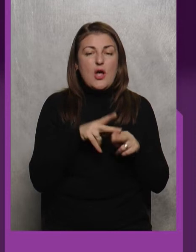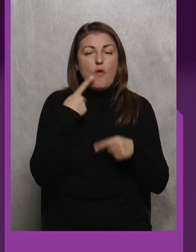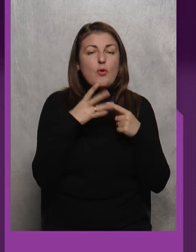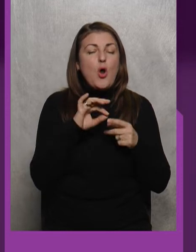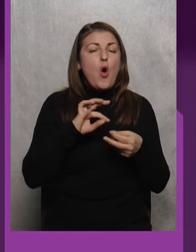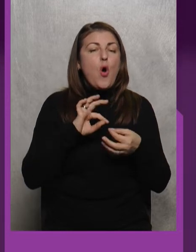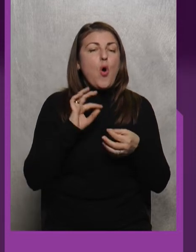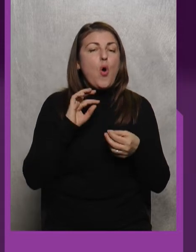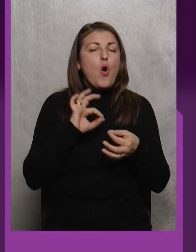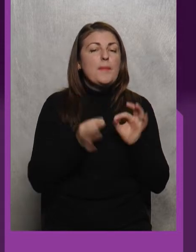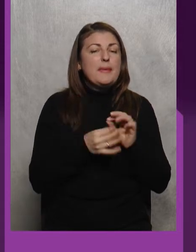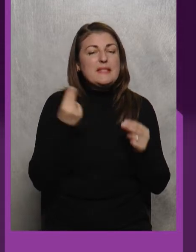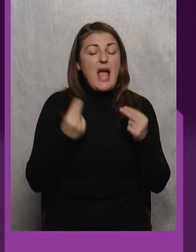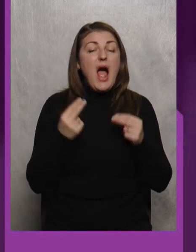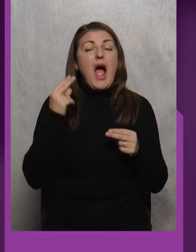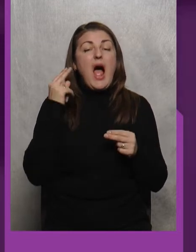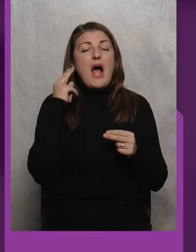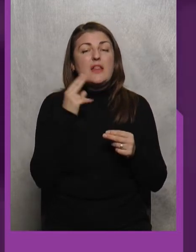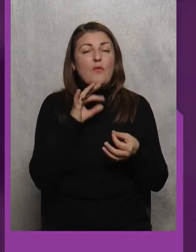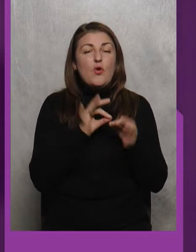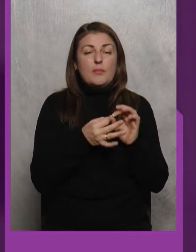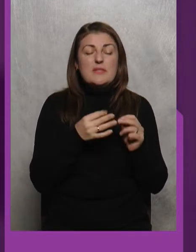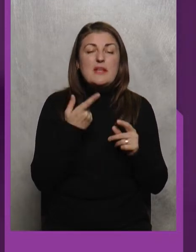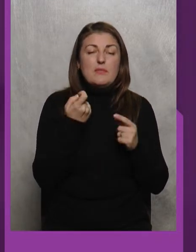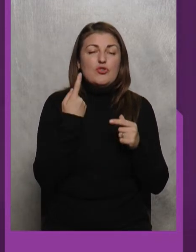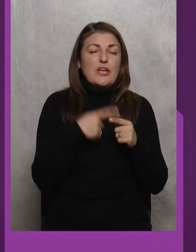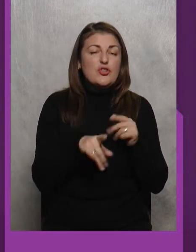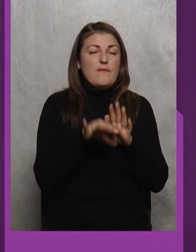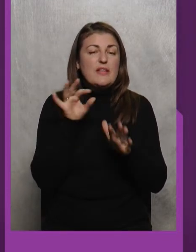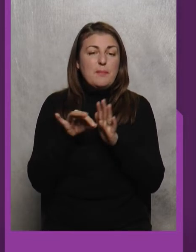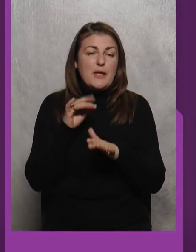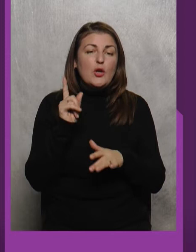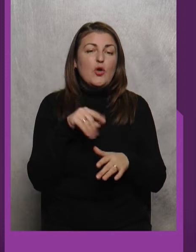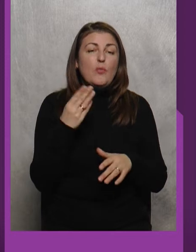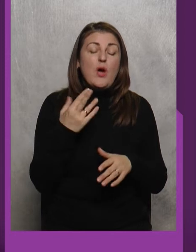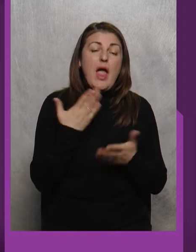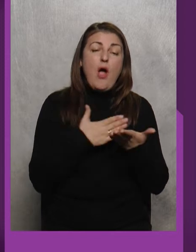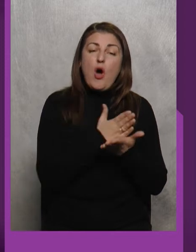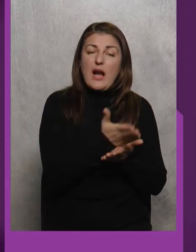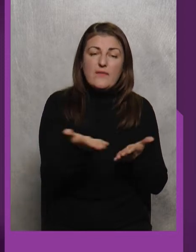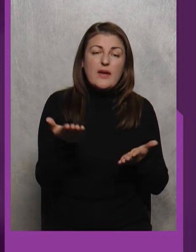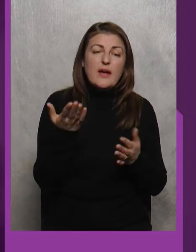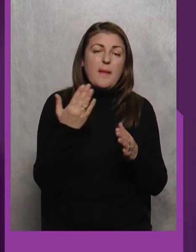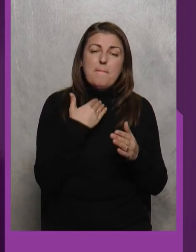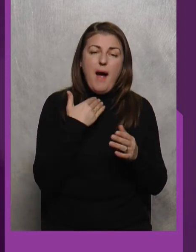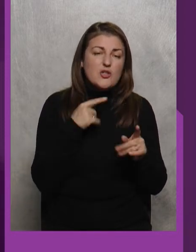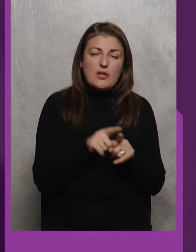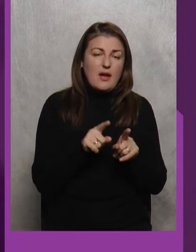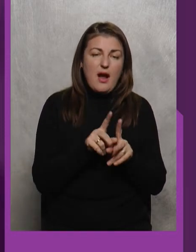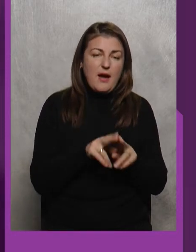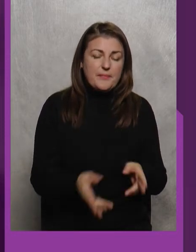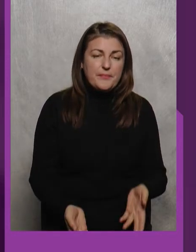ігри Де олімпійські мають майже інший відбір Тому географія майже така ж